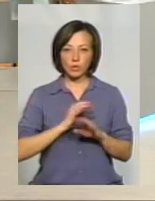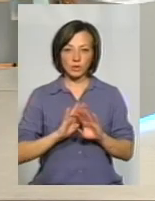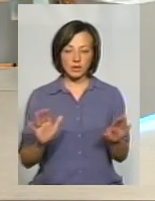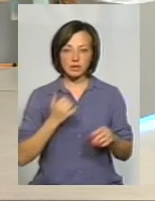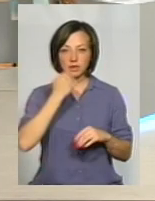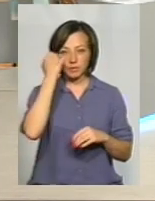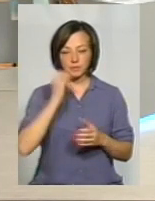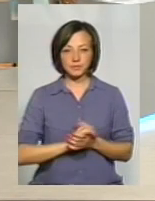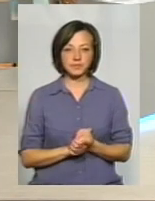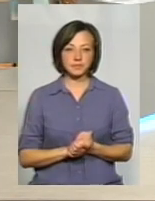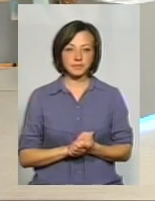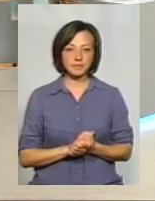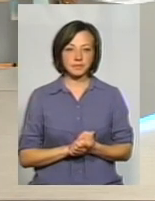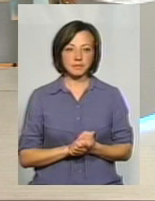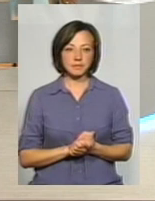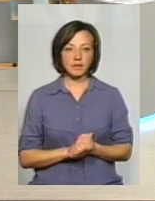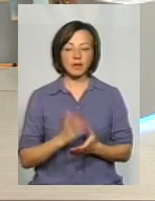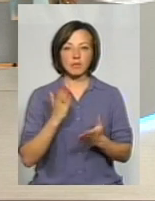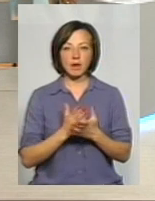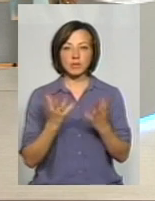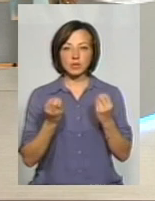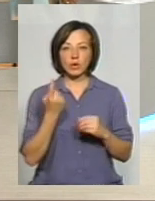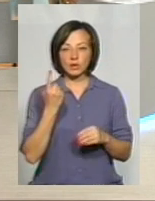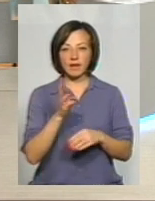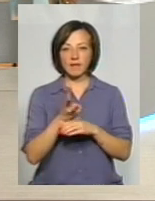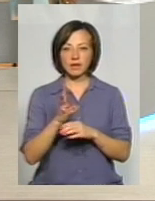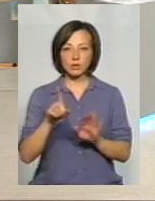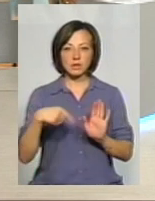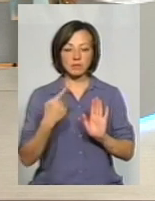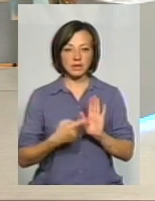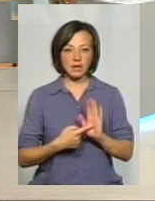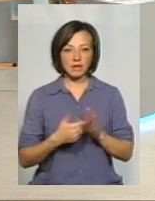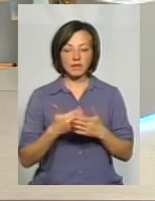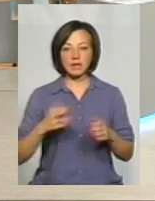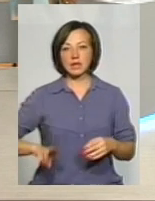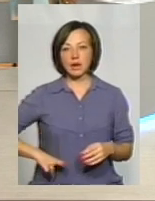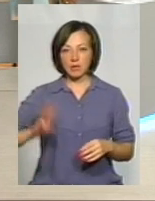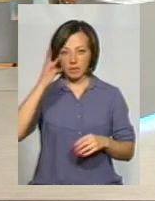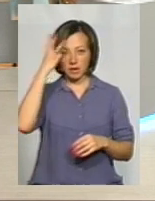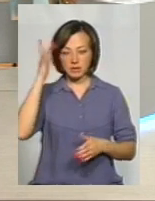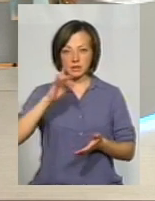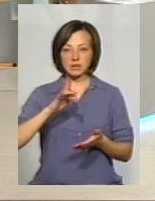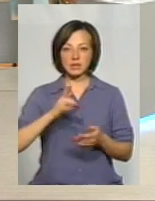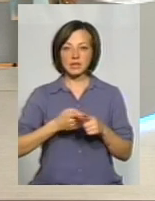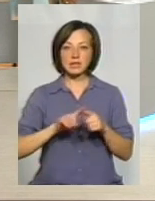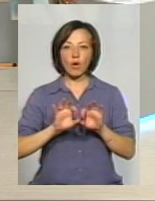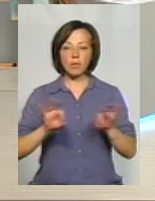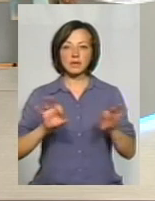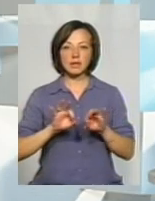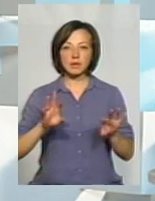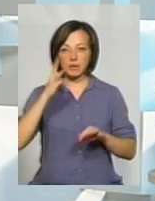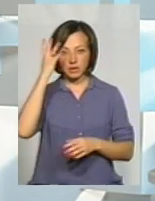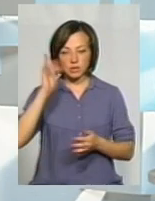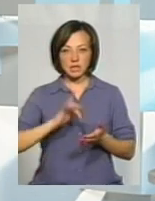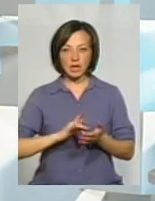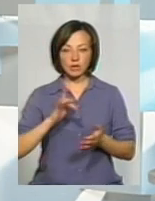Дякую. І маємо ще одне відеозапитання від директора Хмельницького центру це швидше коментар, від директора